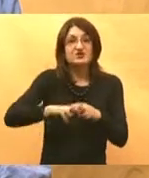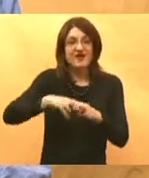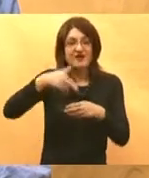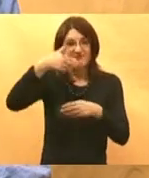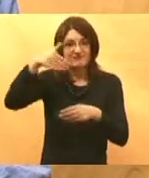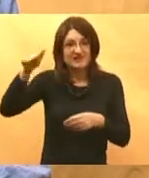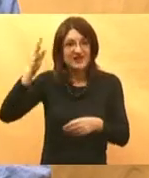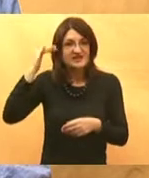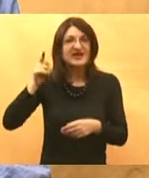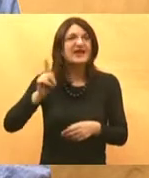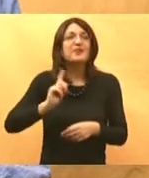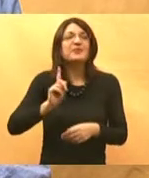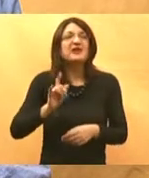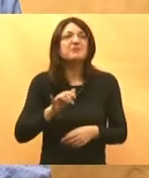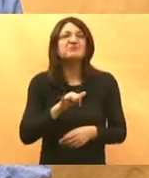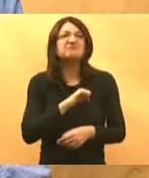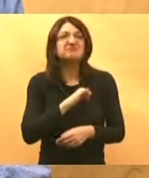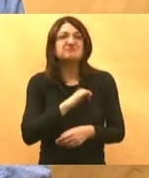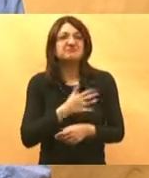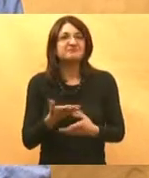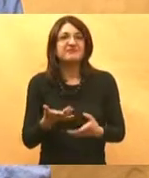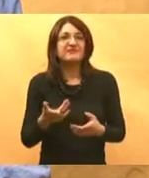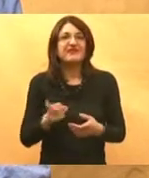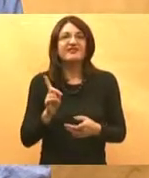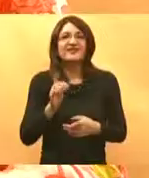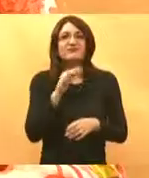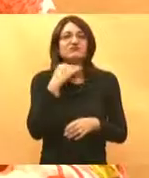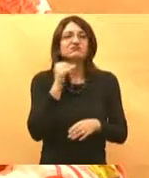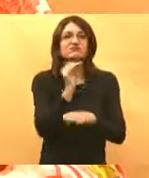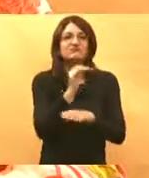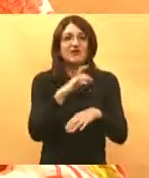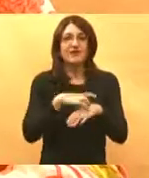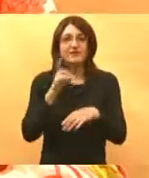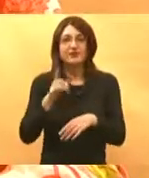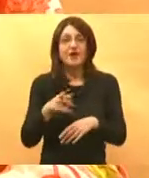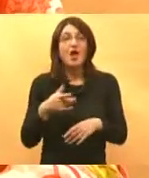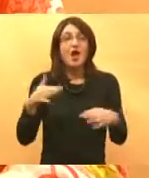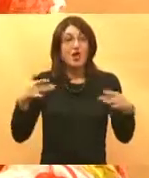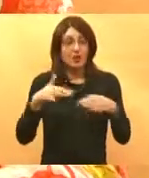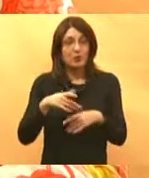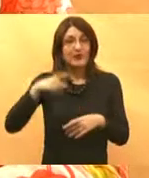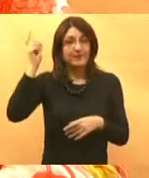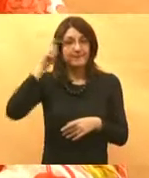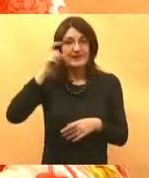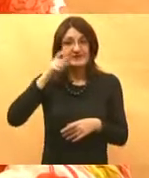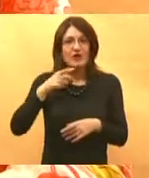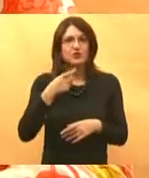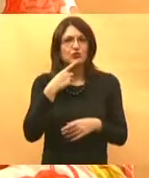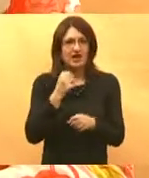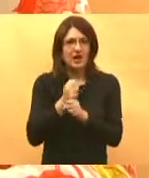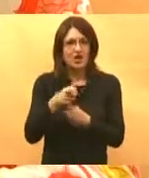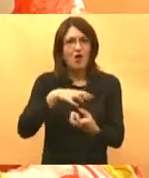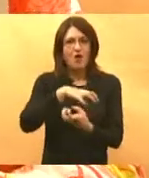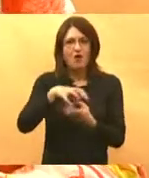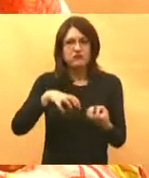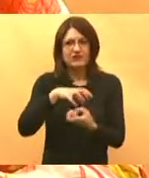i drugo što je najmanje atraktivno. A vidite, u narodu postoje jedno mišljenje da lječnik obiteljske medicine